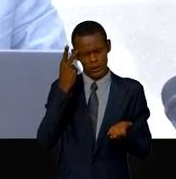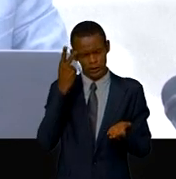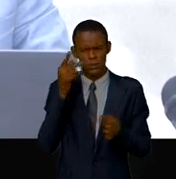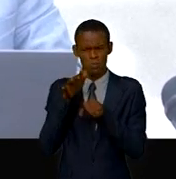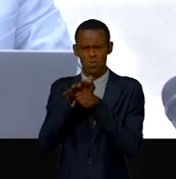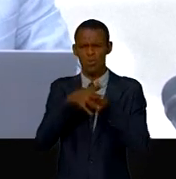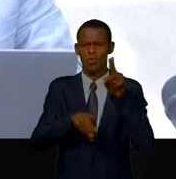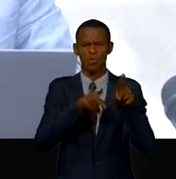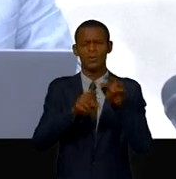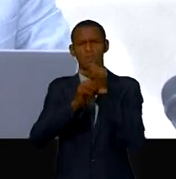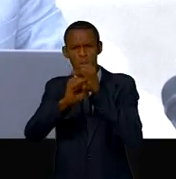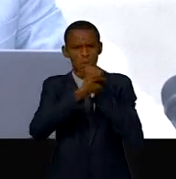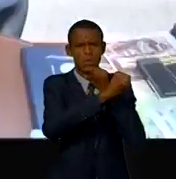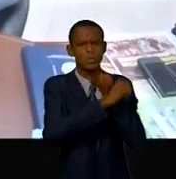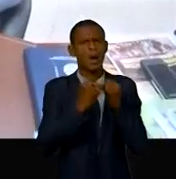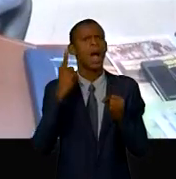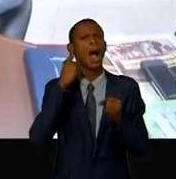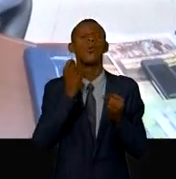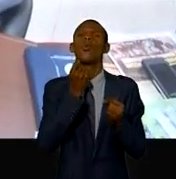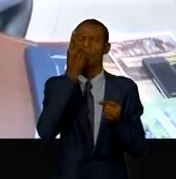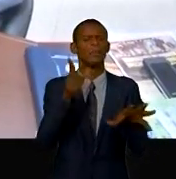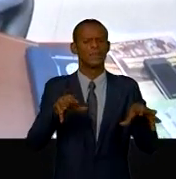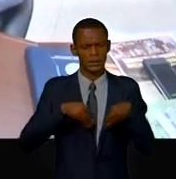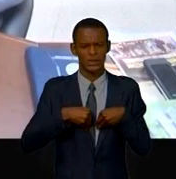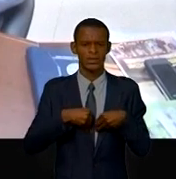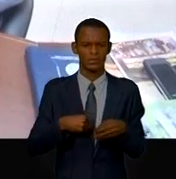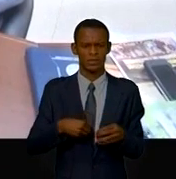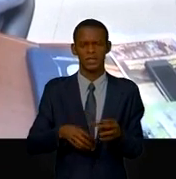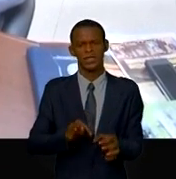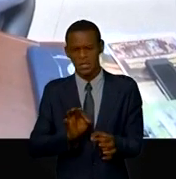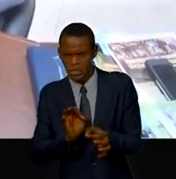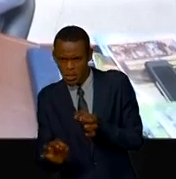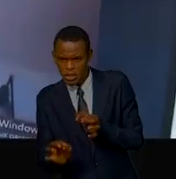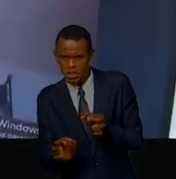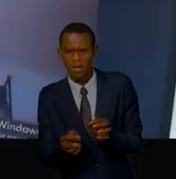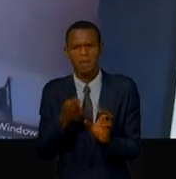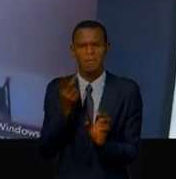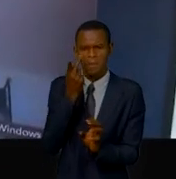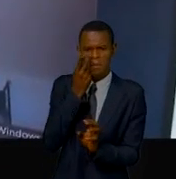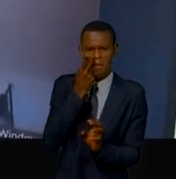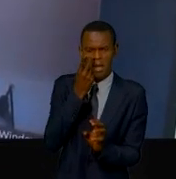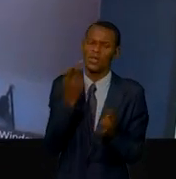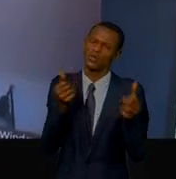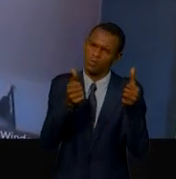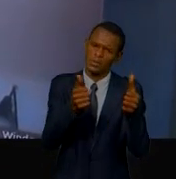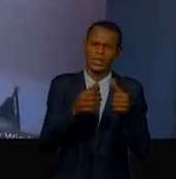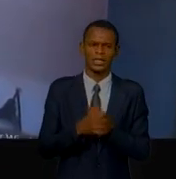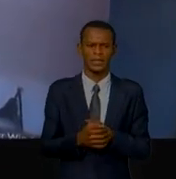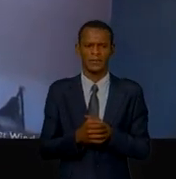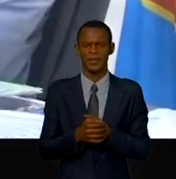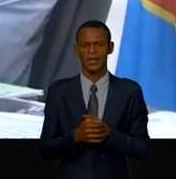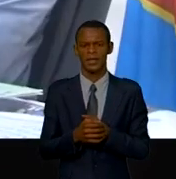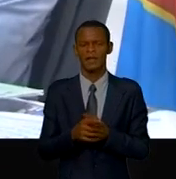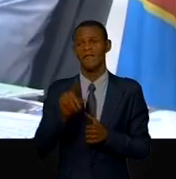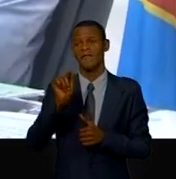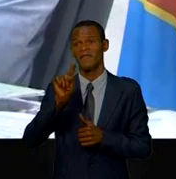utilise le gaz domestique. Une compensation chiffrée à près de 21 milliards des dollars américains somme qui